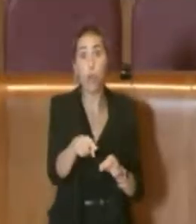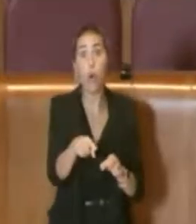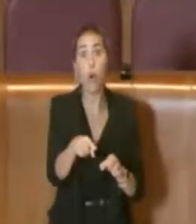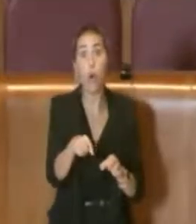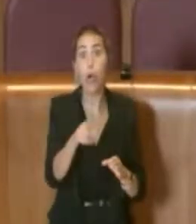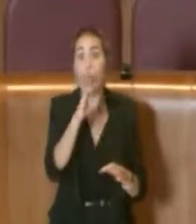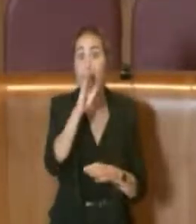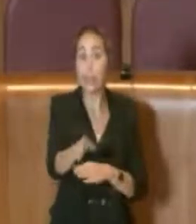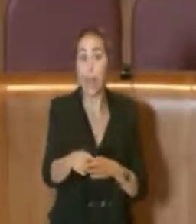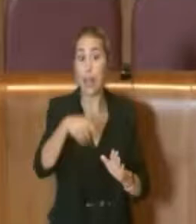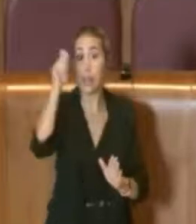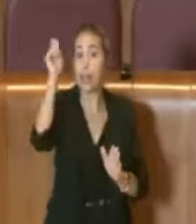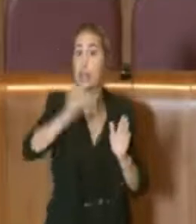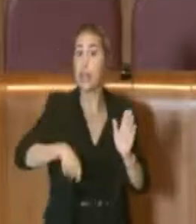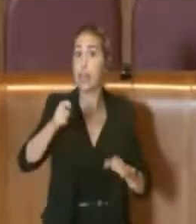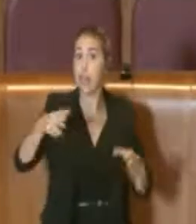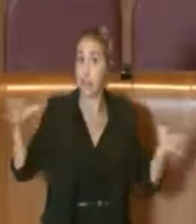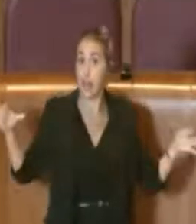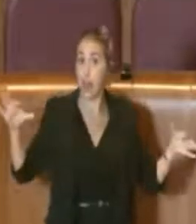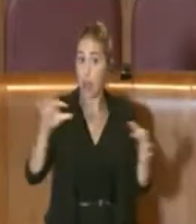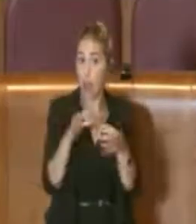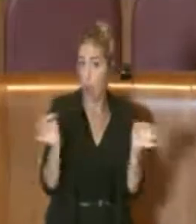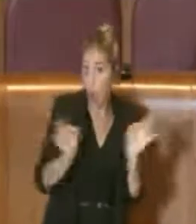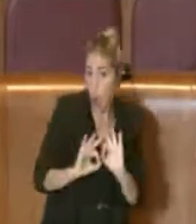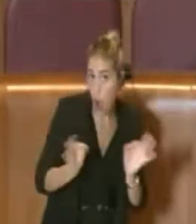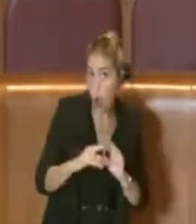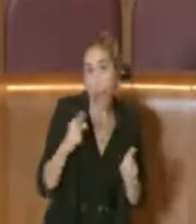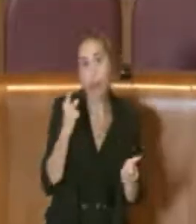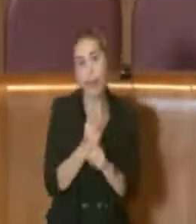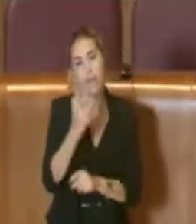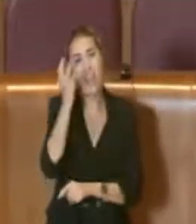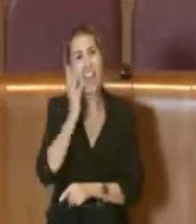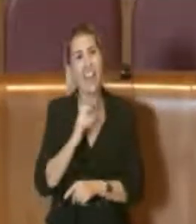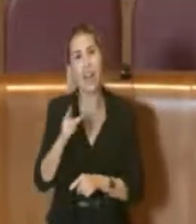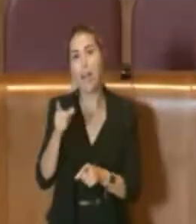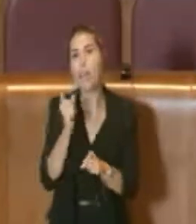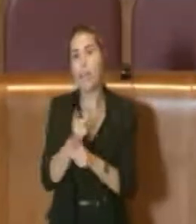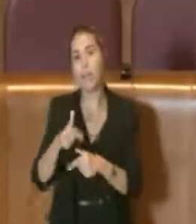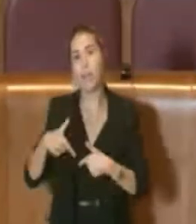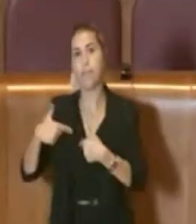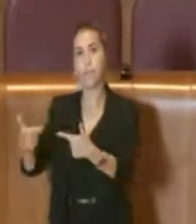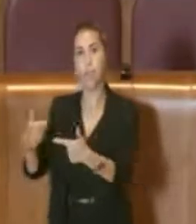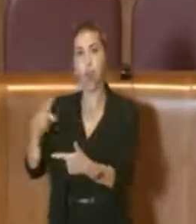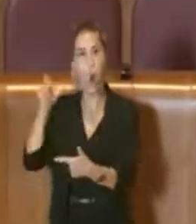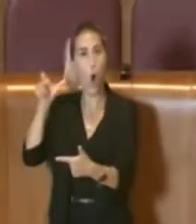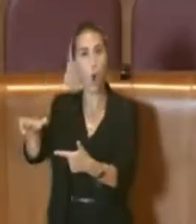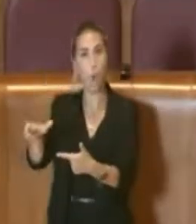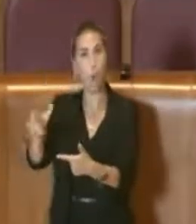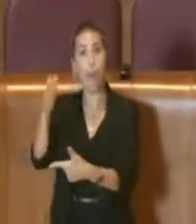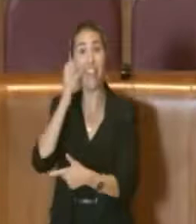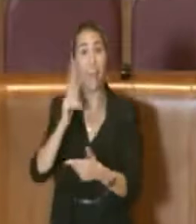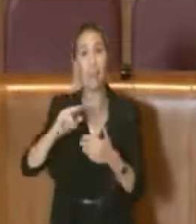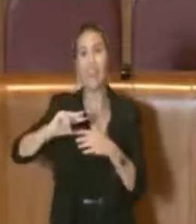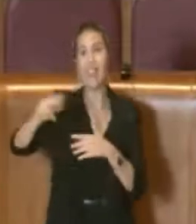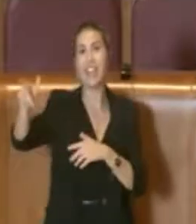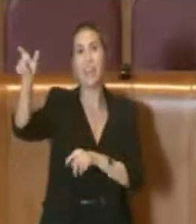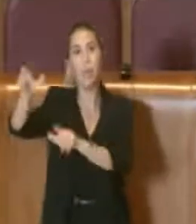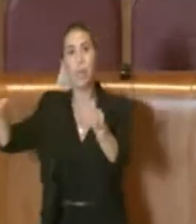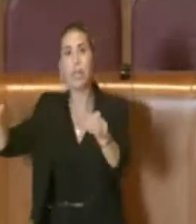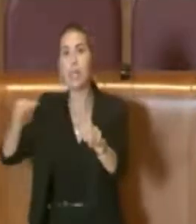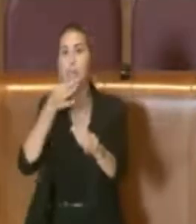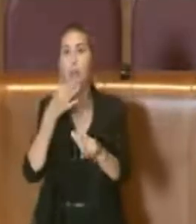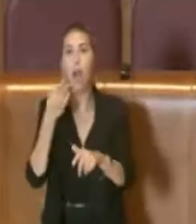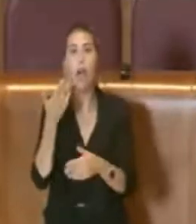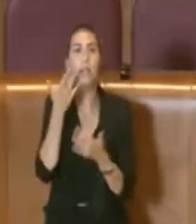bene onorare quei debiti verso terzi. Debiti verso terzi che sono anche relativi a semplici